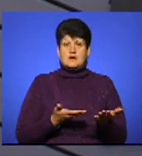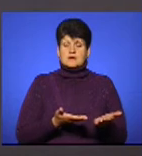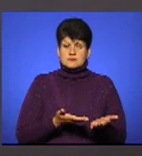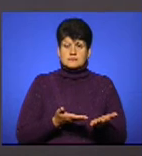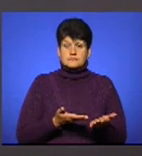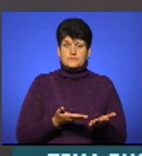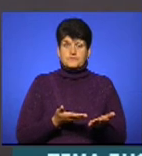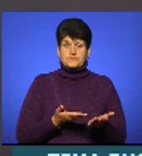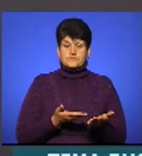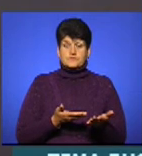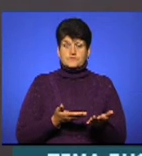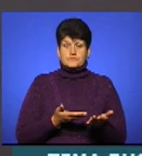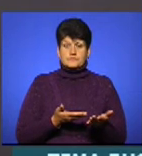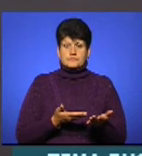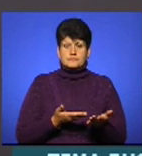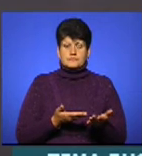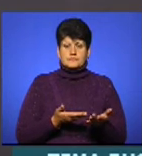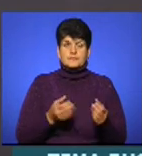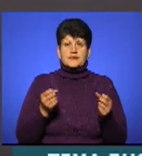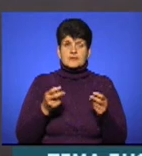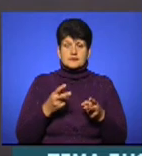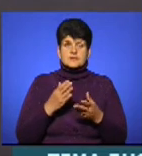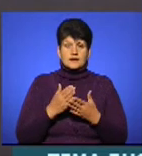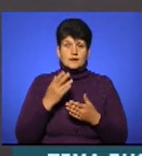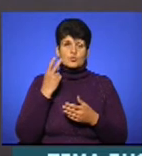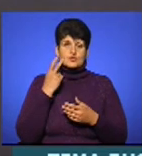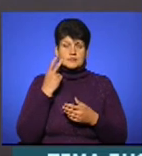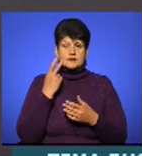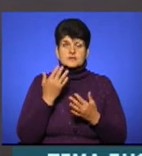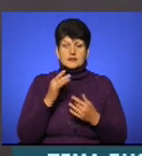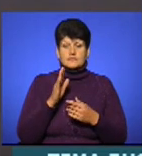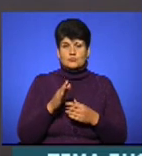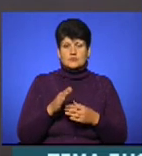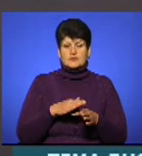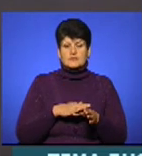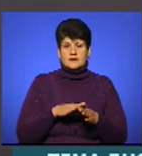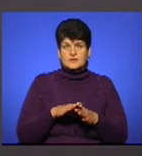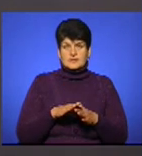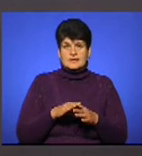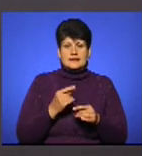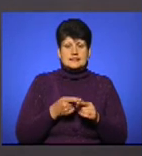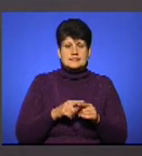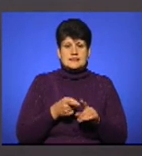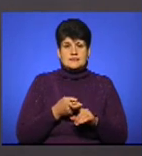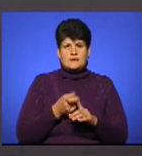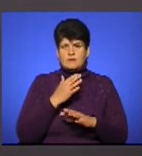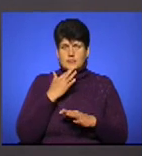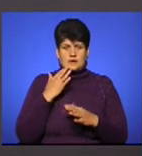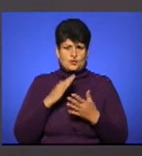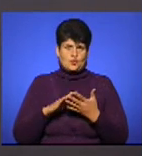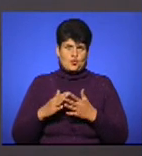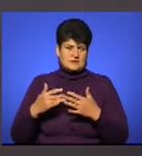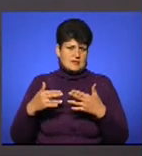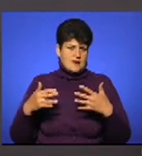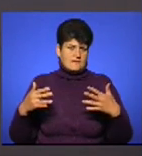Тобто, ризик є постійно, але наскільки він буде реалізований, це залежить від багатьох обставин і